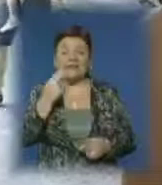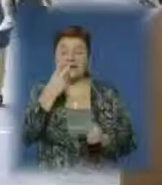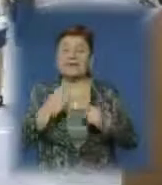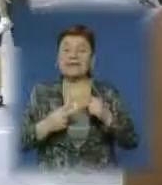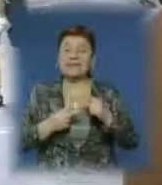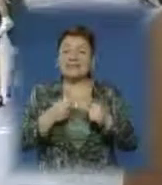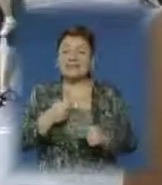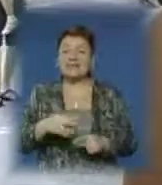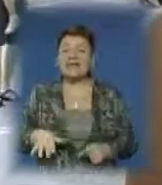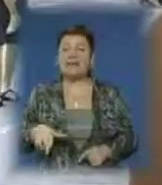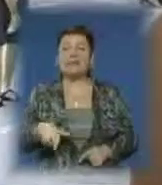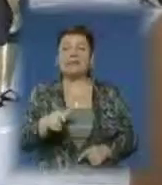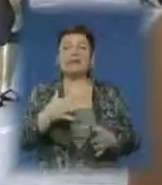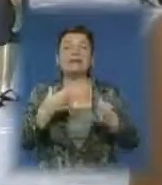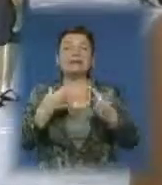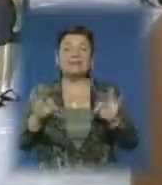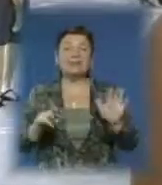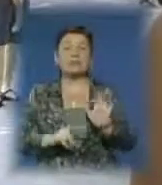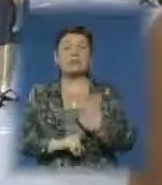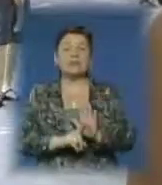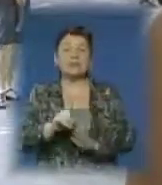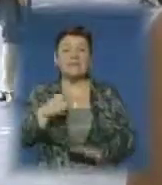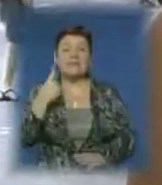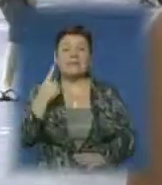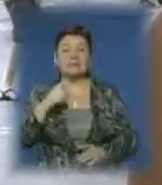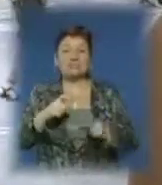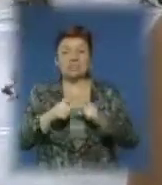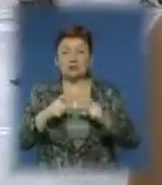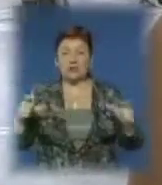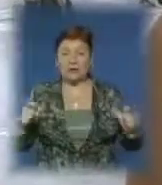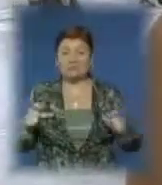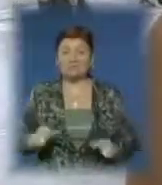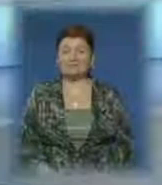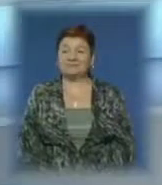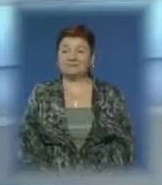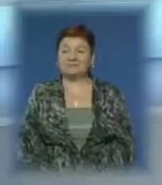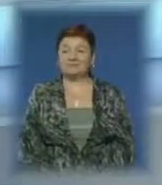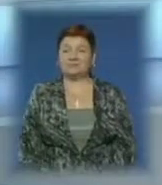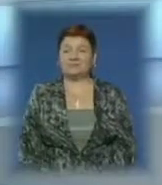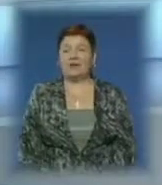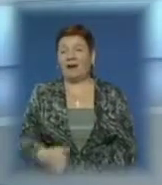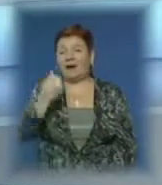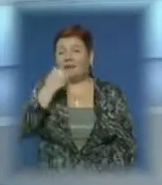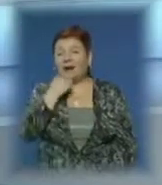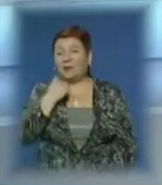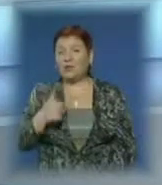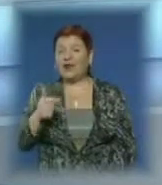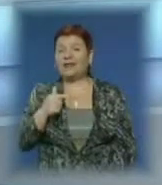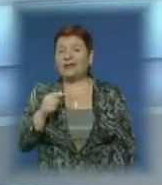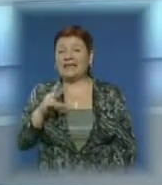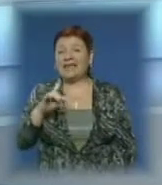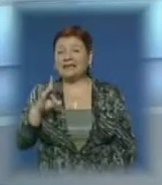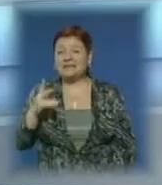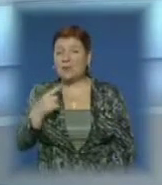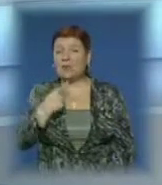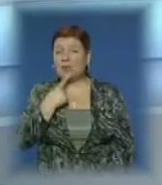розмістився на набережній незалежності, починаючи від першої школи лінувістичної гімнезії. Студія. Дякуємо Галині Ярцевій, продовжуємо